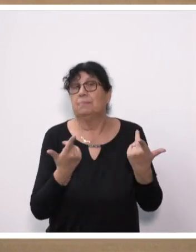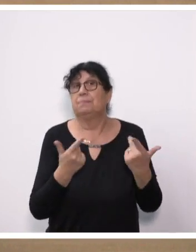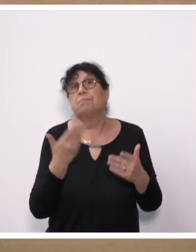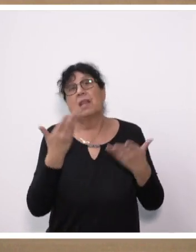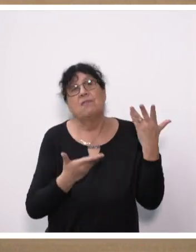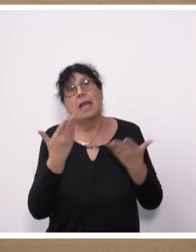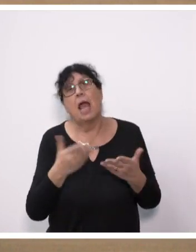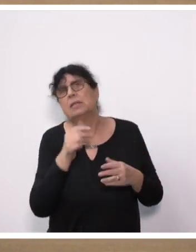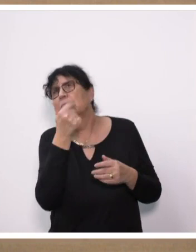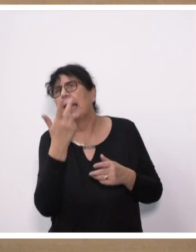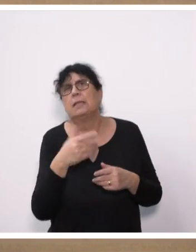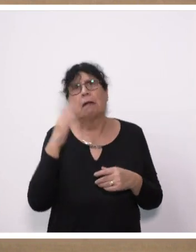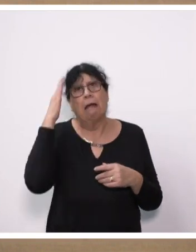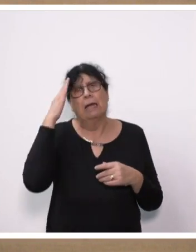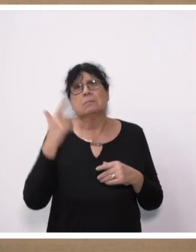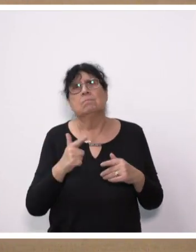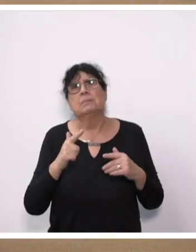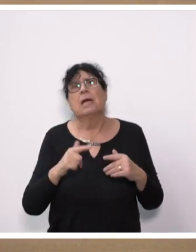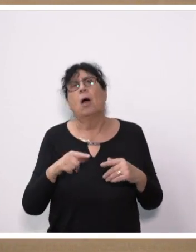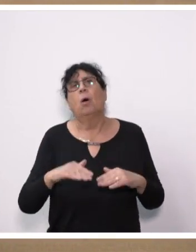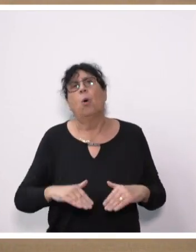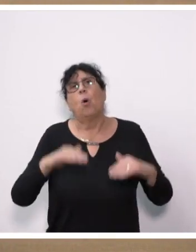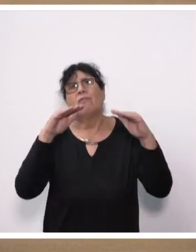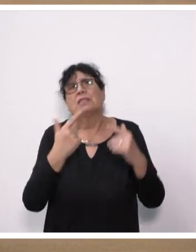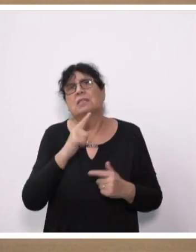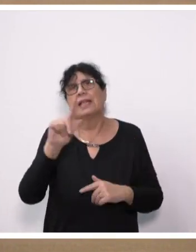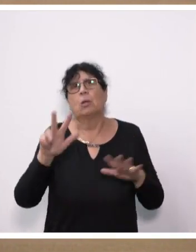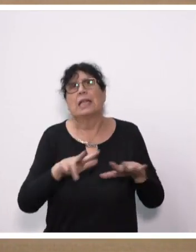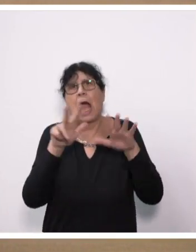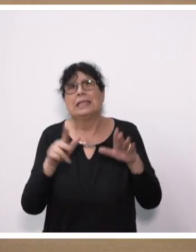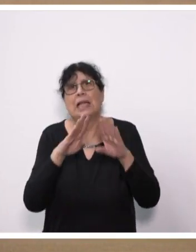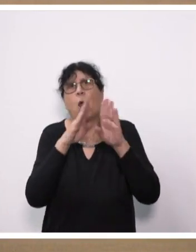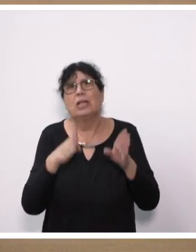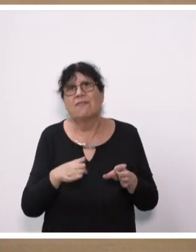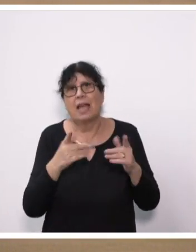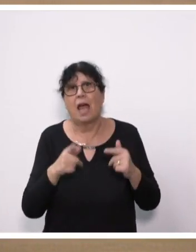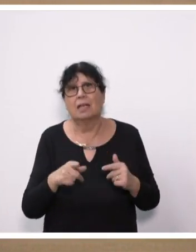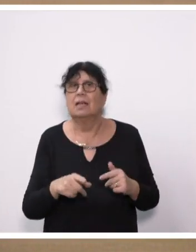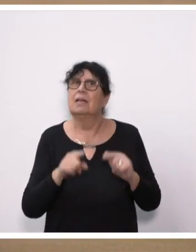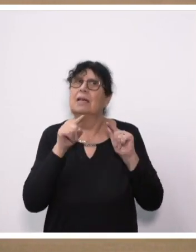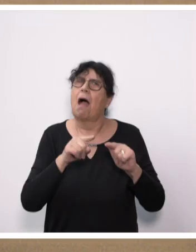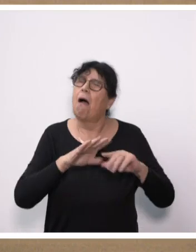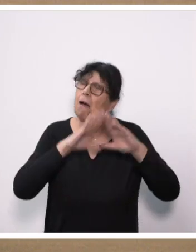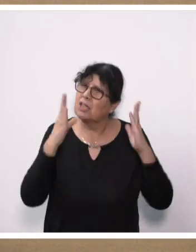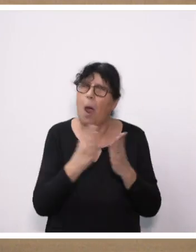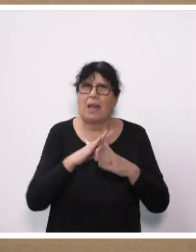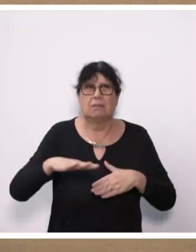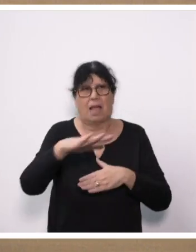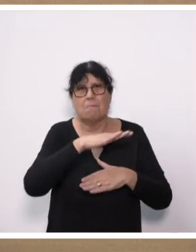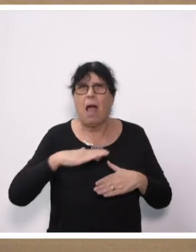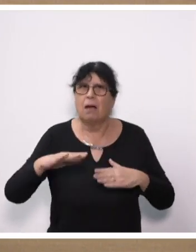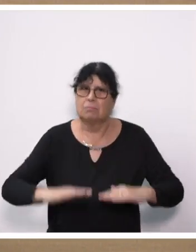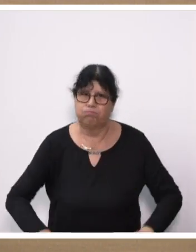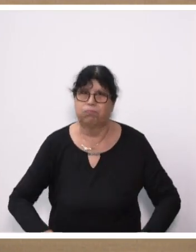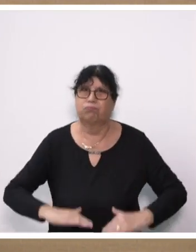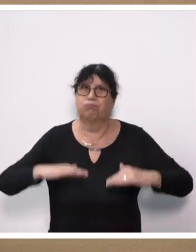sich einige von Ihnen noch an das Hochwasser im Juni 2018 in Heusweiler erinnern, bei dem der komplette Marktbereich sowie die Trassenführung